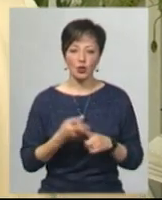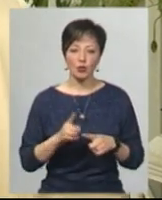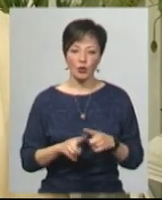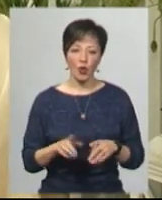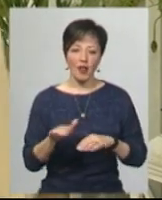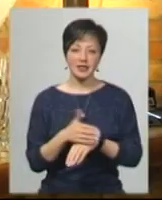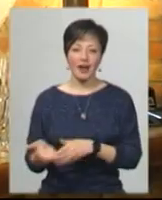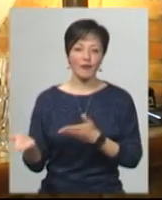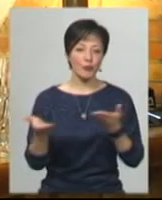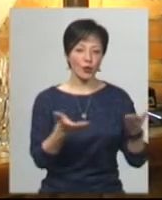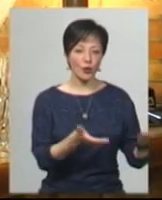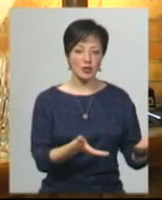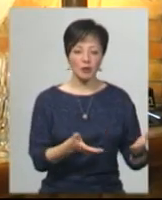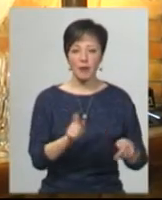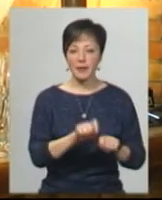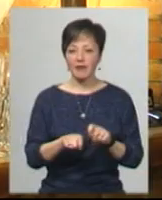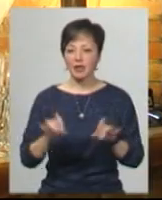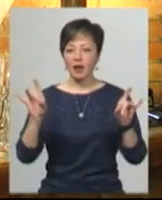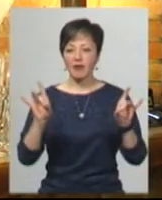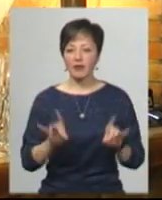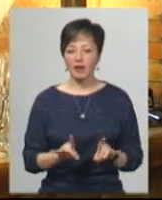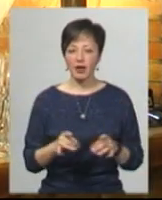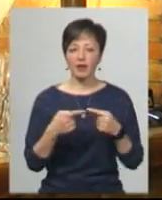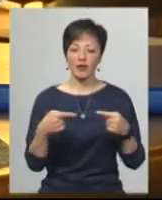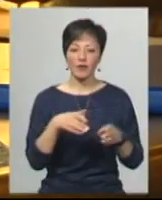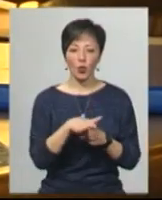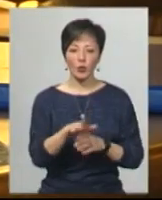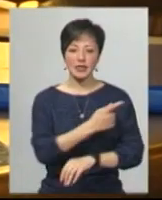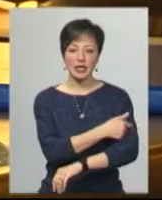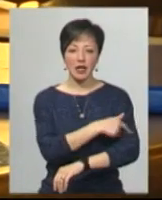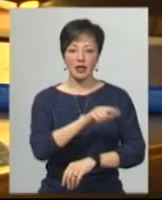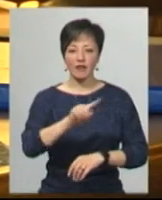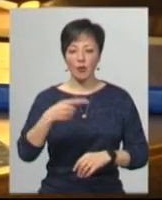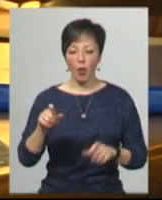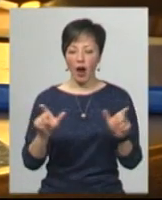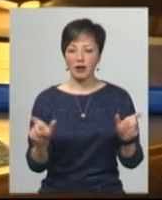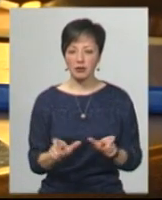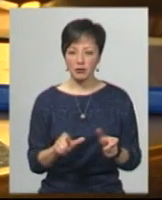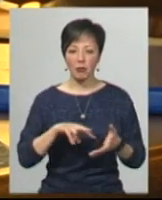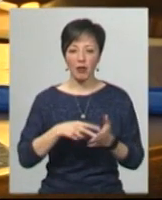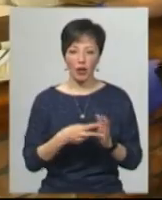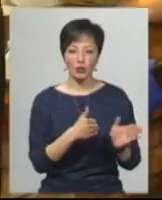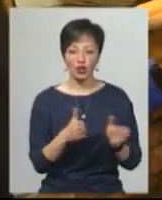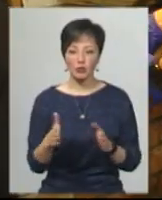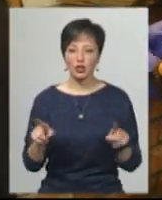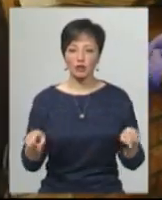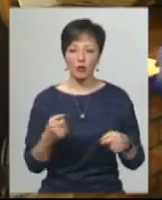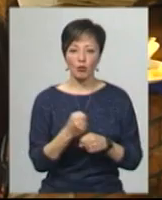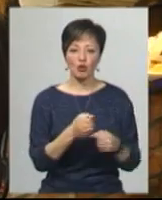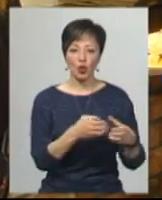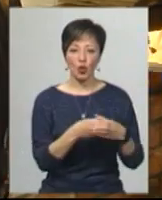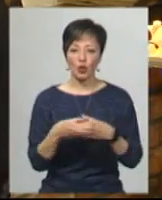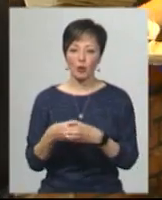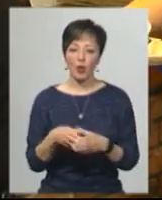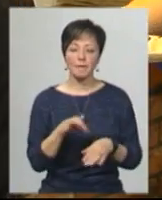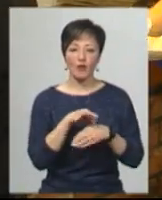ласкаво просимо. Перевіряти кафе і ресторани на дотримання санітарних вимог під час карантину будуть в плановому режимі. Для цього створені робочі групи,